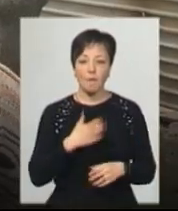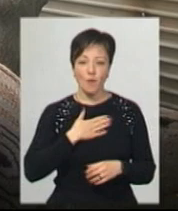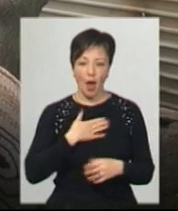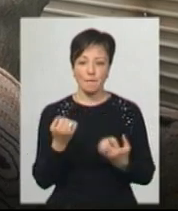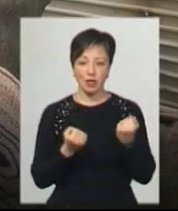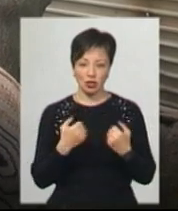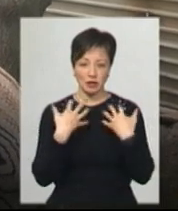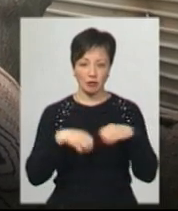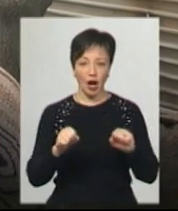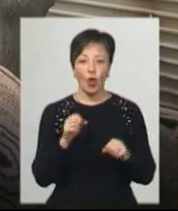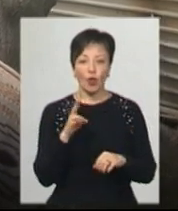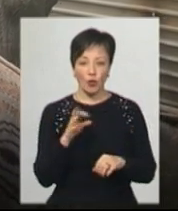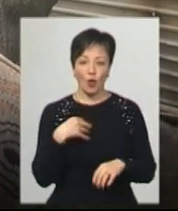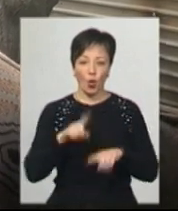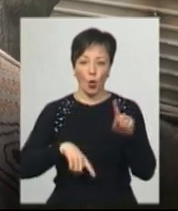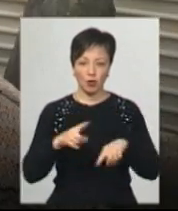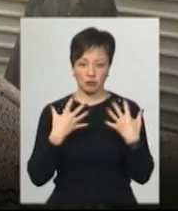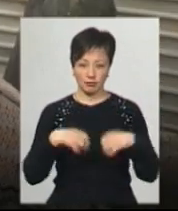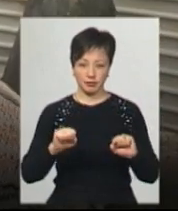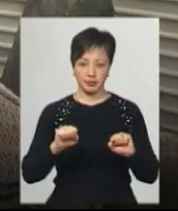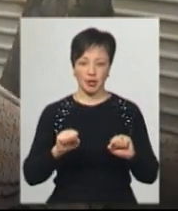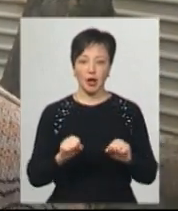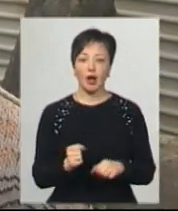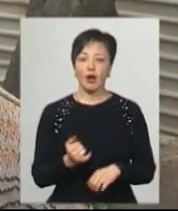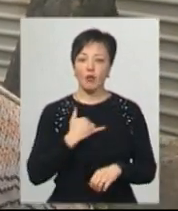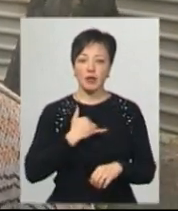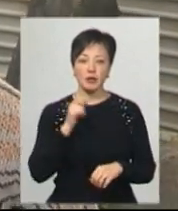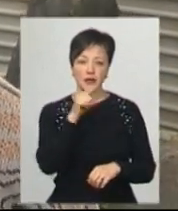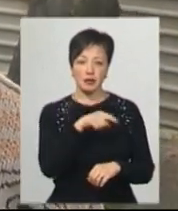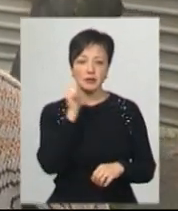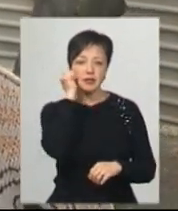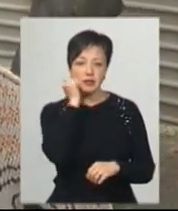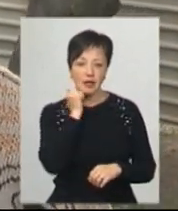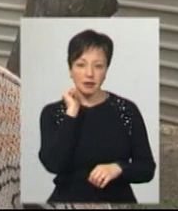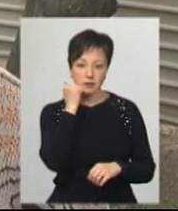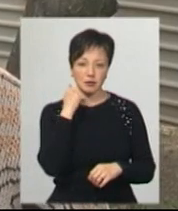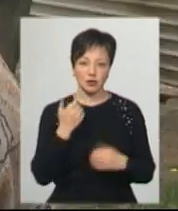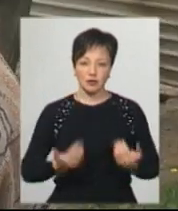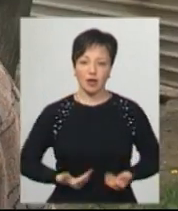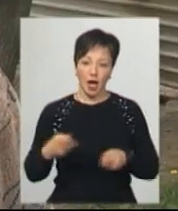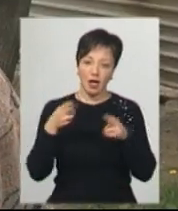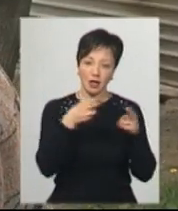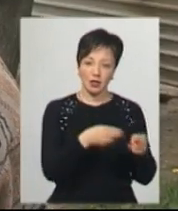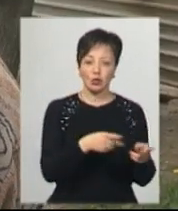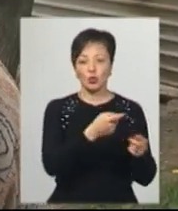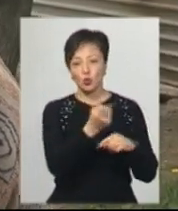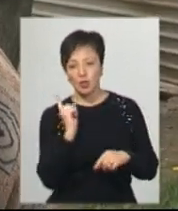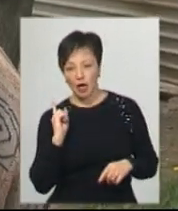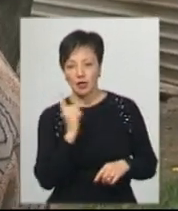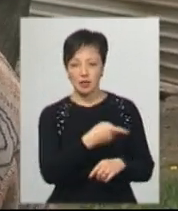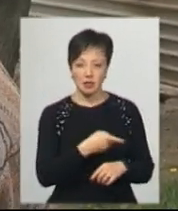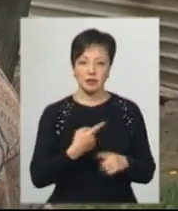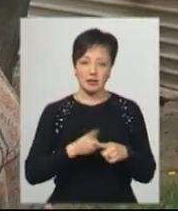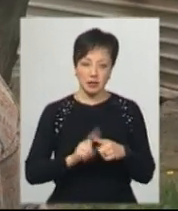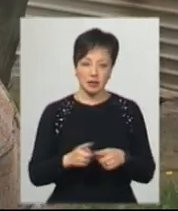забере, я сяду своєю. Ну як, родичі мене заберуть. У мене бабушка живе, старенька бабушка, то я їду до неї. Туди і назад. От